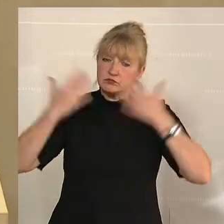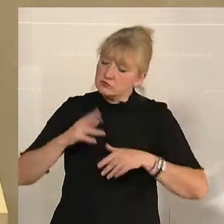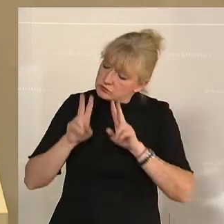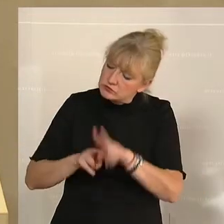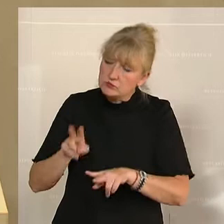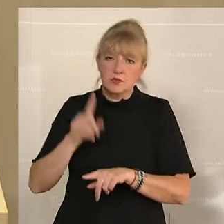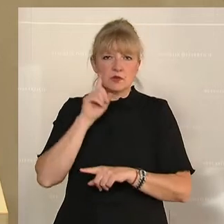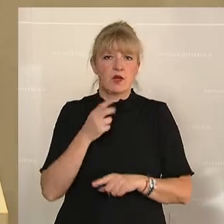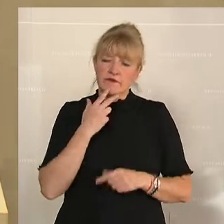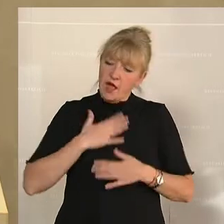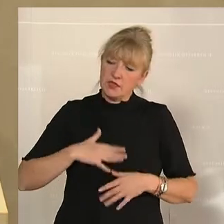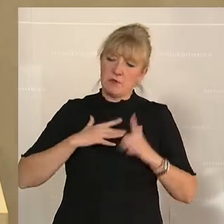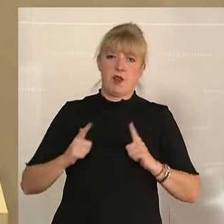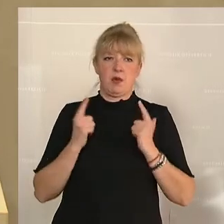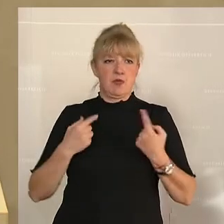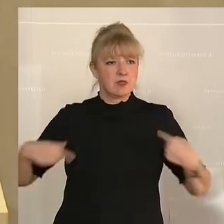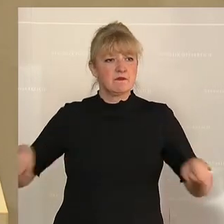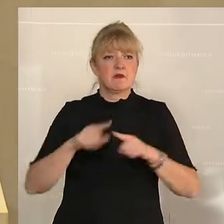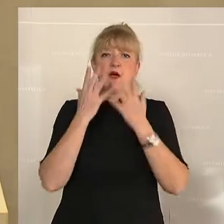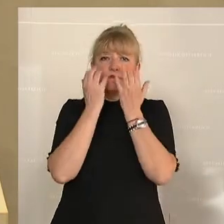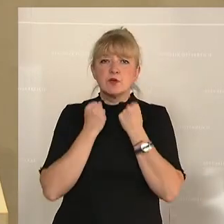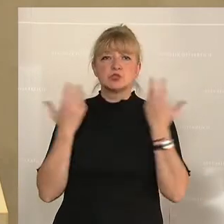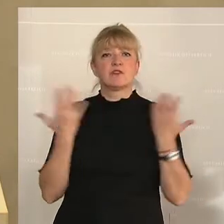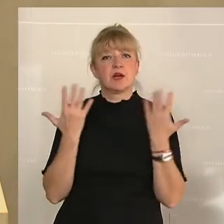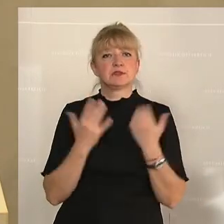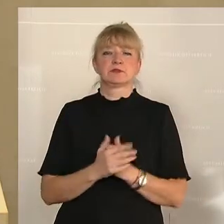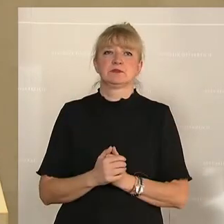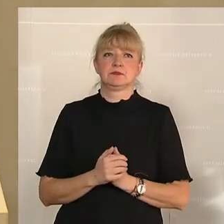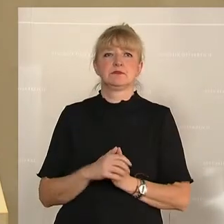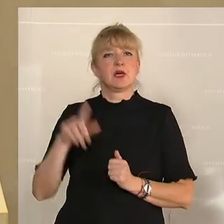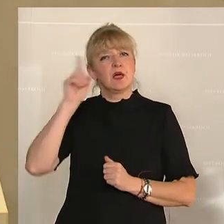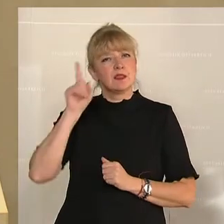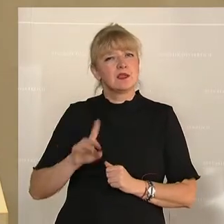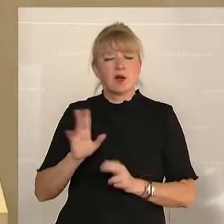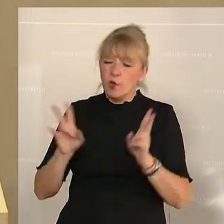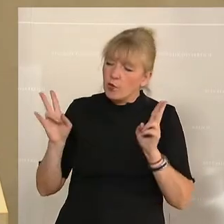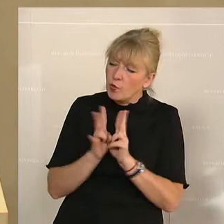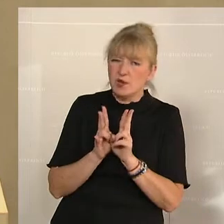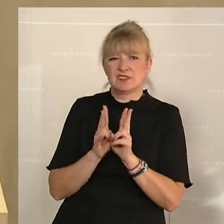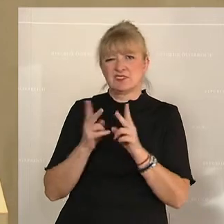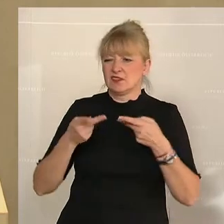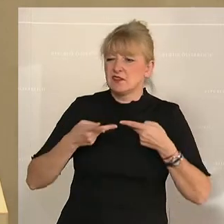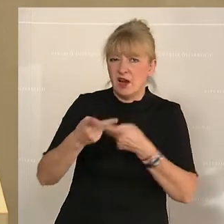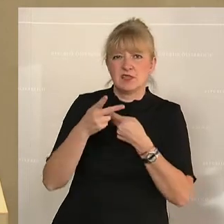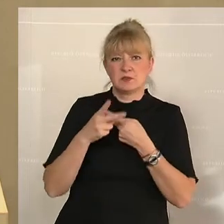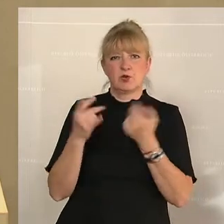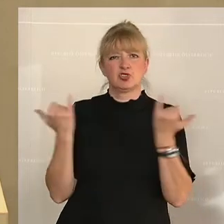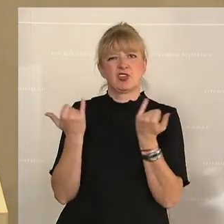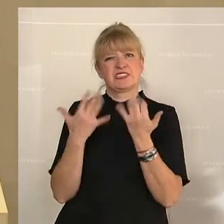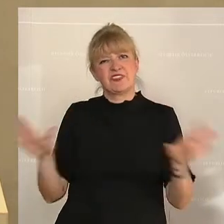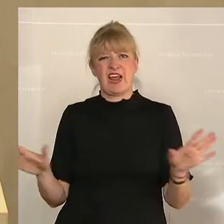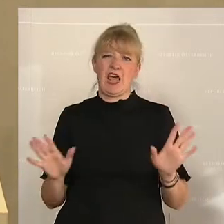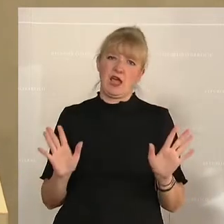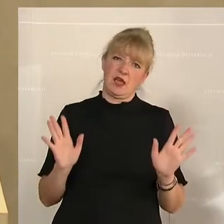bieten. Auch wir wünschen uns, dass Tiere möglichst kurze Transport- und stressfreie Transportwege haben.